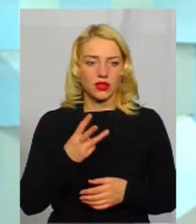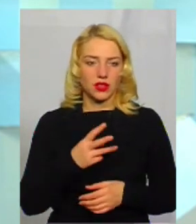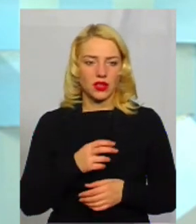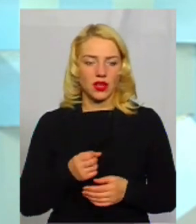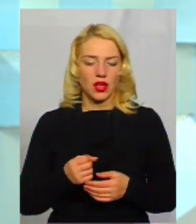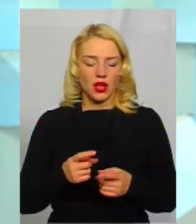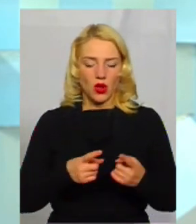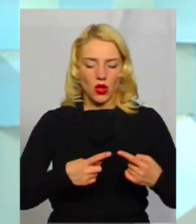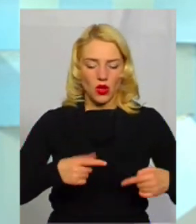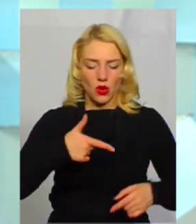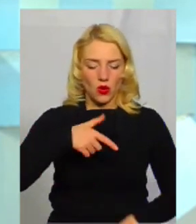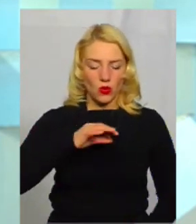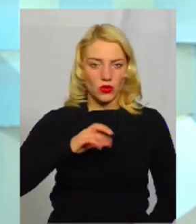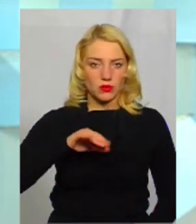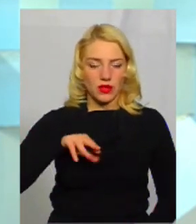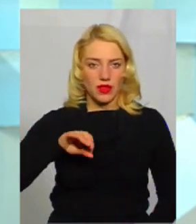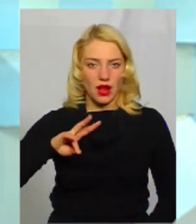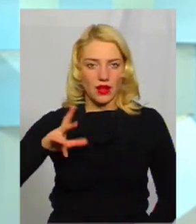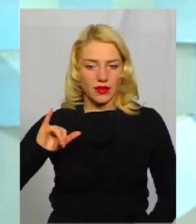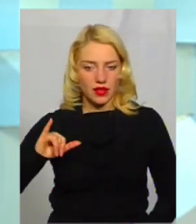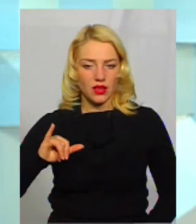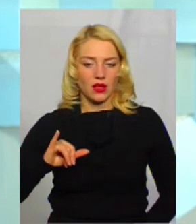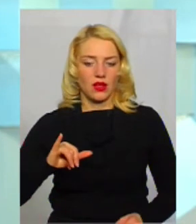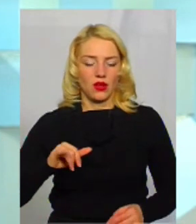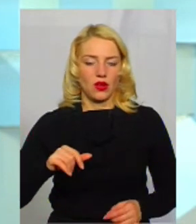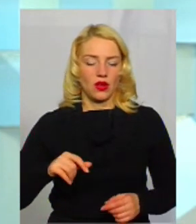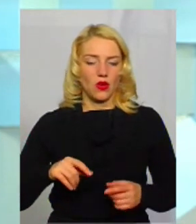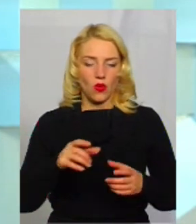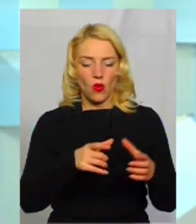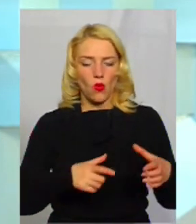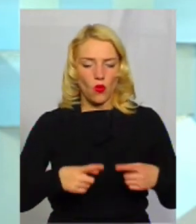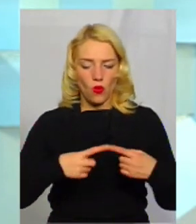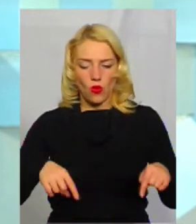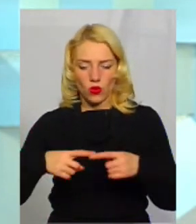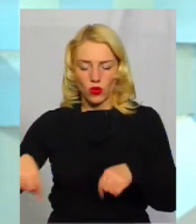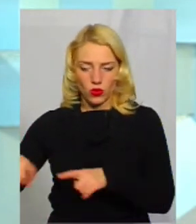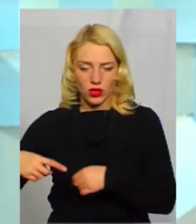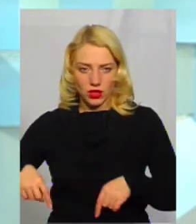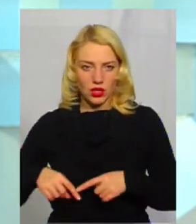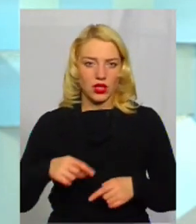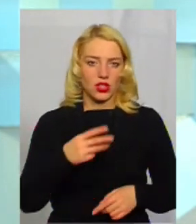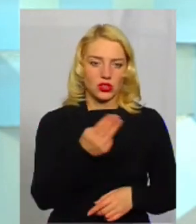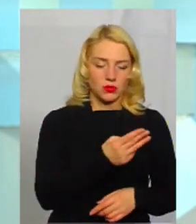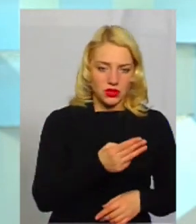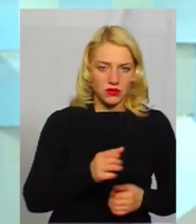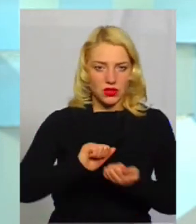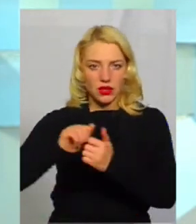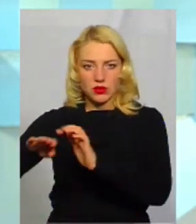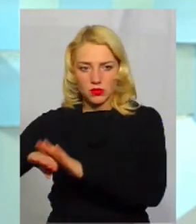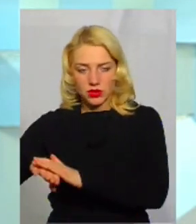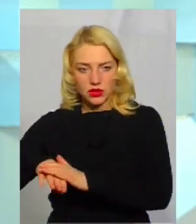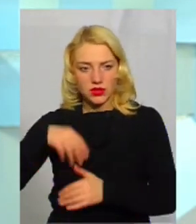госпітальних округи в області. Північний – Щепетівський, Центральний – Хмельницький, Південний – Кам'єнсподійський.